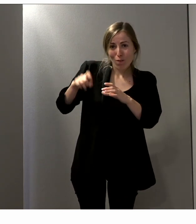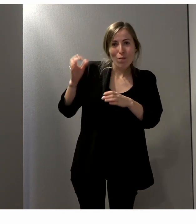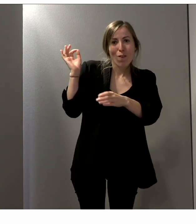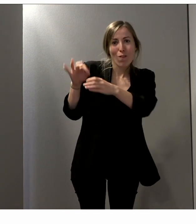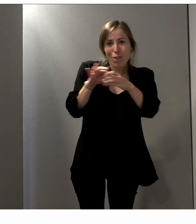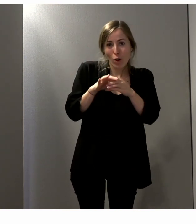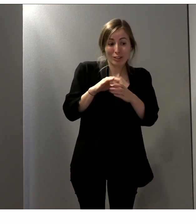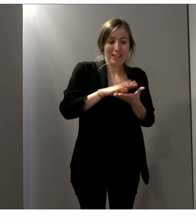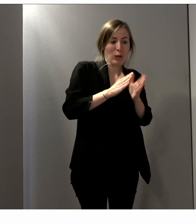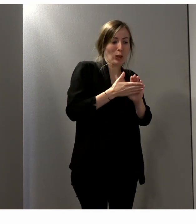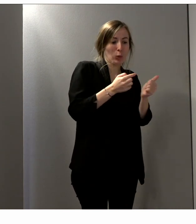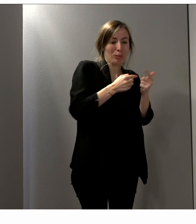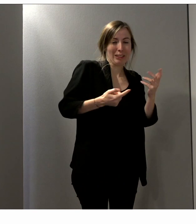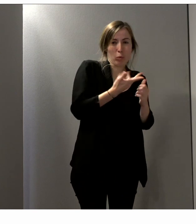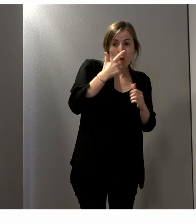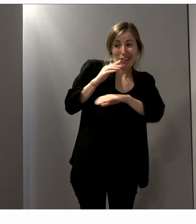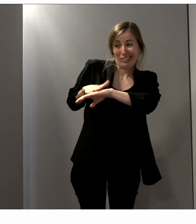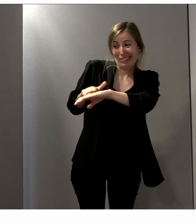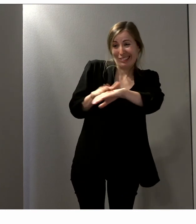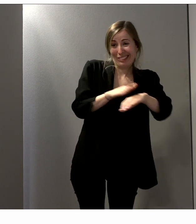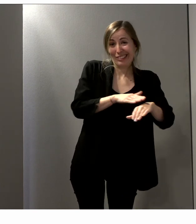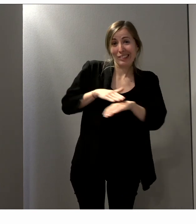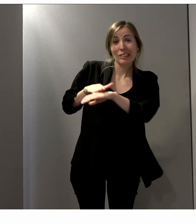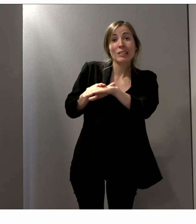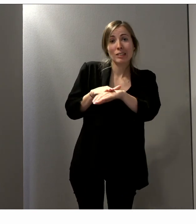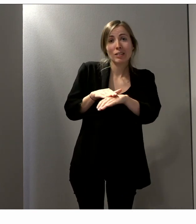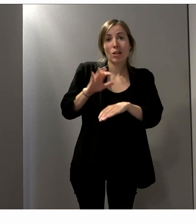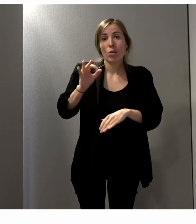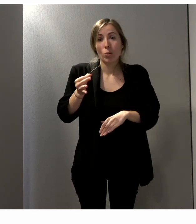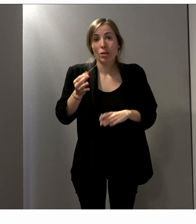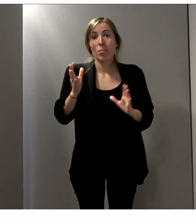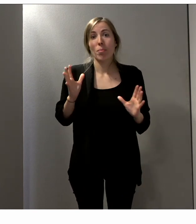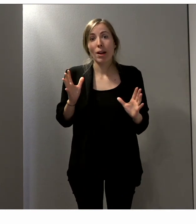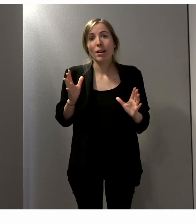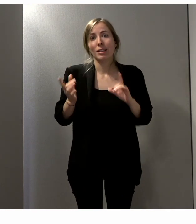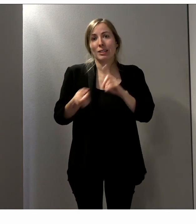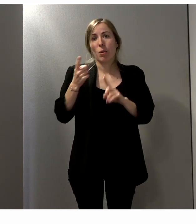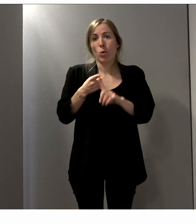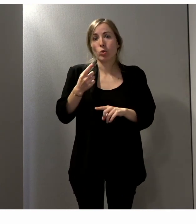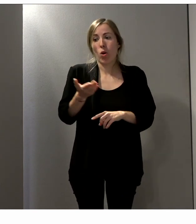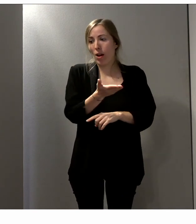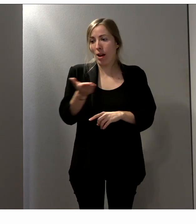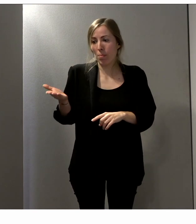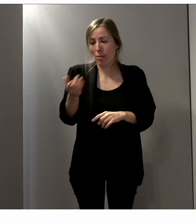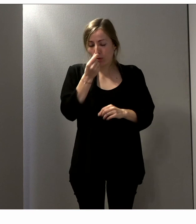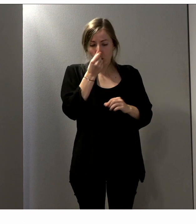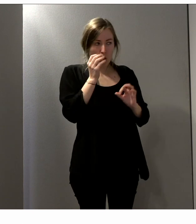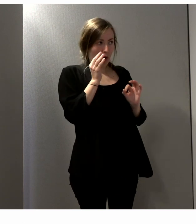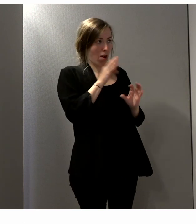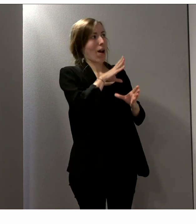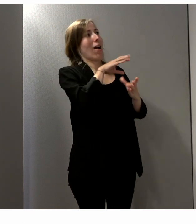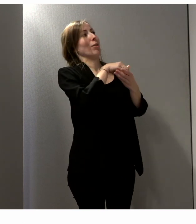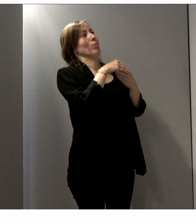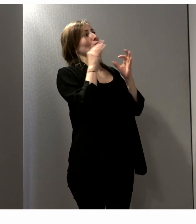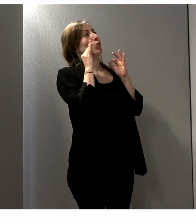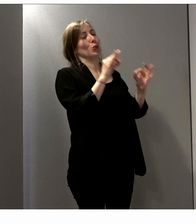ont rappelé aux personnes, mais il est aussi important pour les personnes de se sentir impliquées et de pouvoir